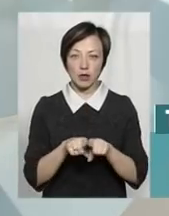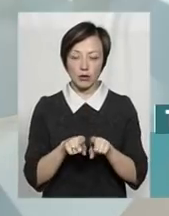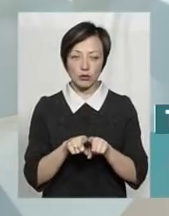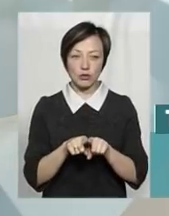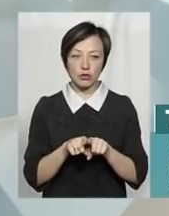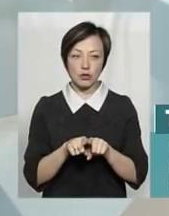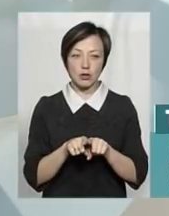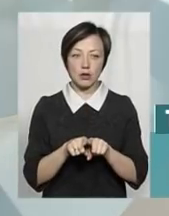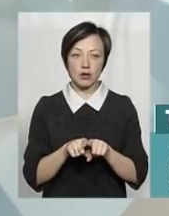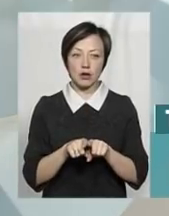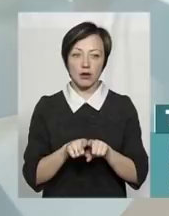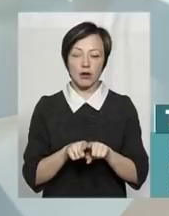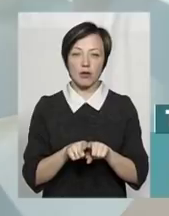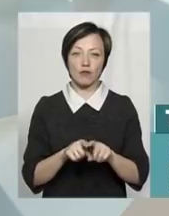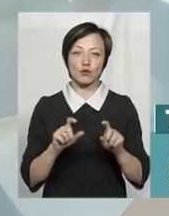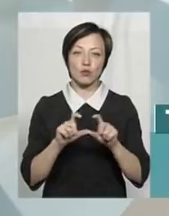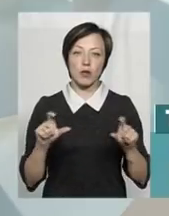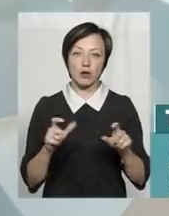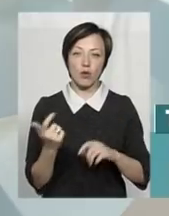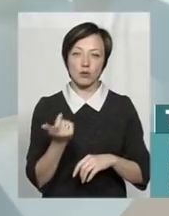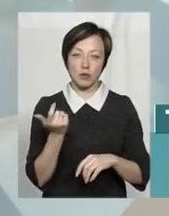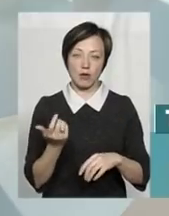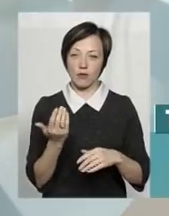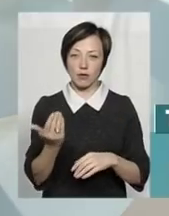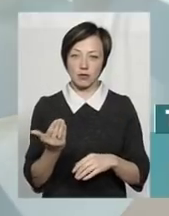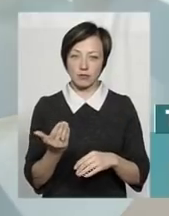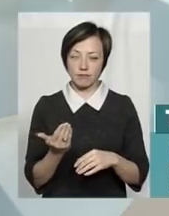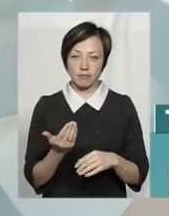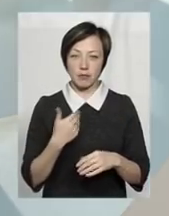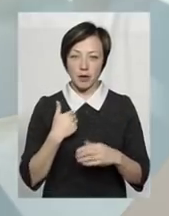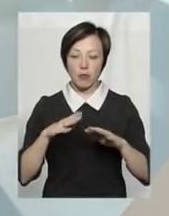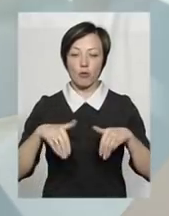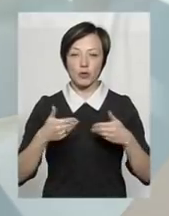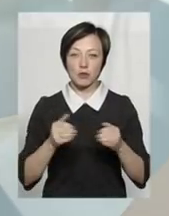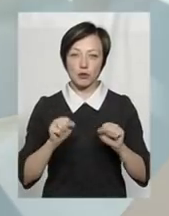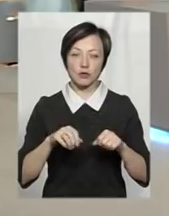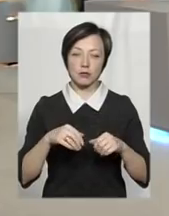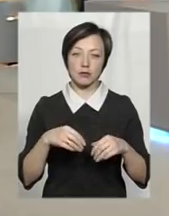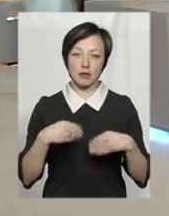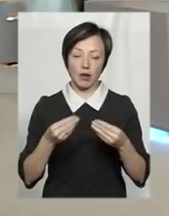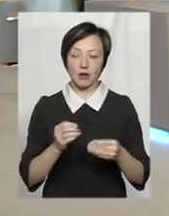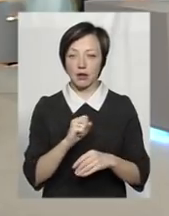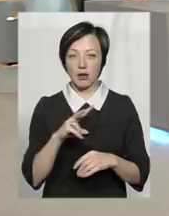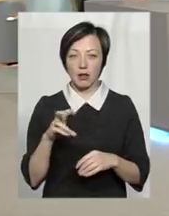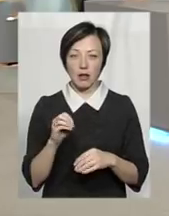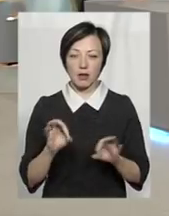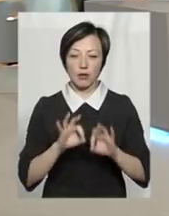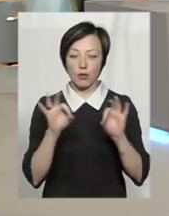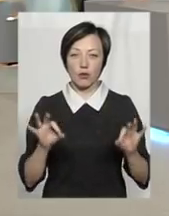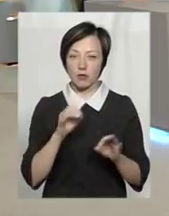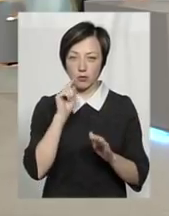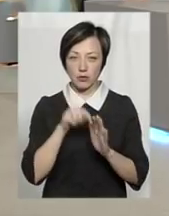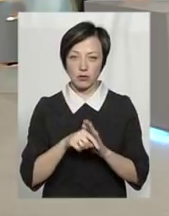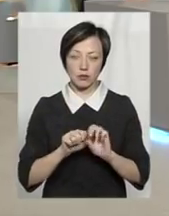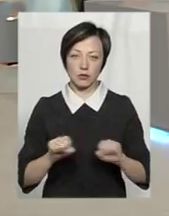суб'єкт господарювання. Тобто, ми свої пропозиції можемо надати, але в ніякому випадку